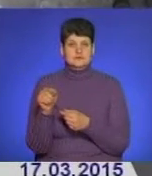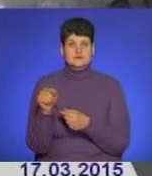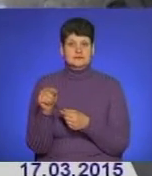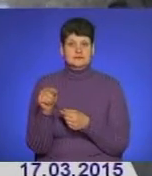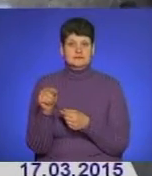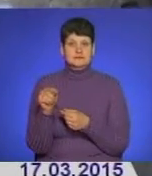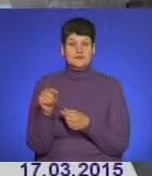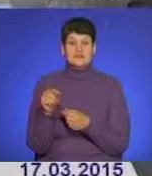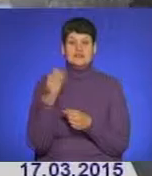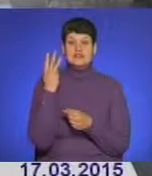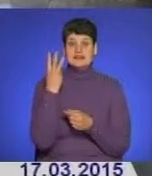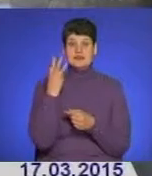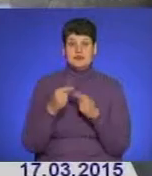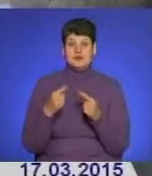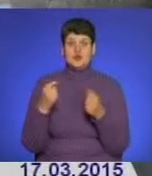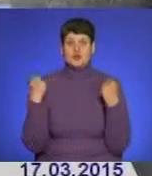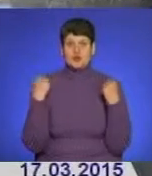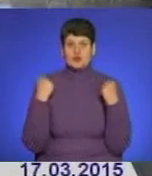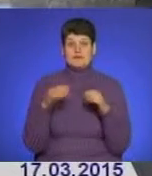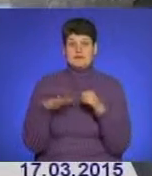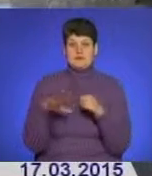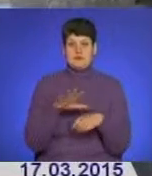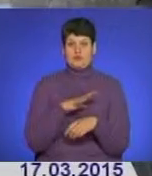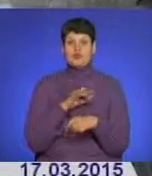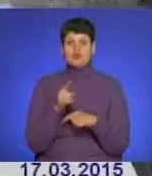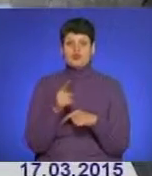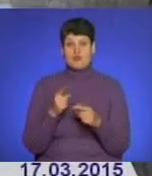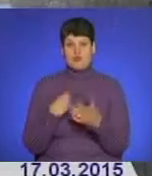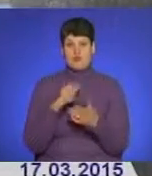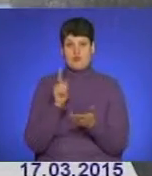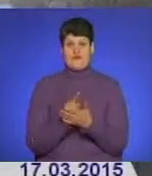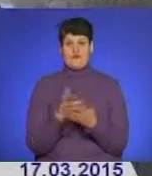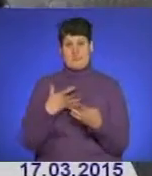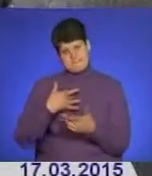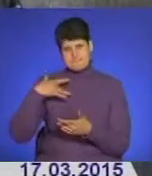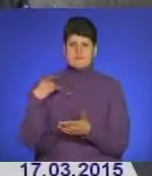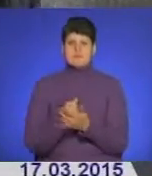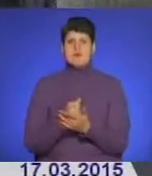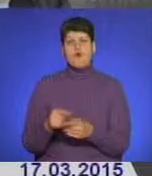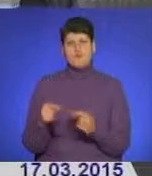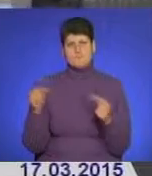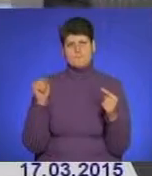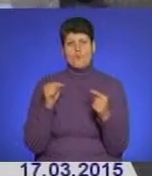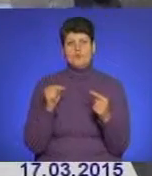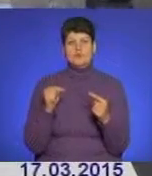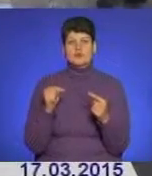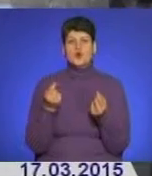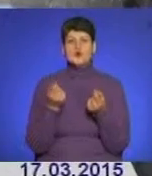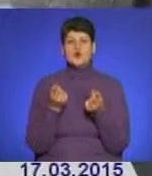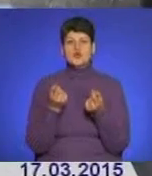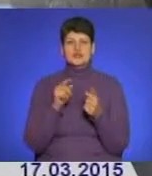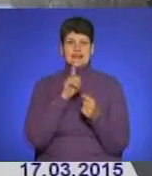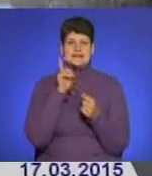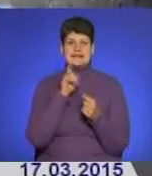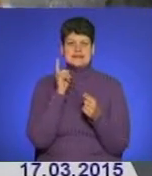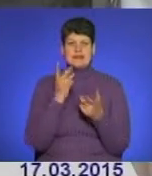Це вже третє, спортивний майданчик. Чому ми повинні? Ми вже принципово проти того. Хоч трохи зелені в центрі